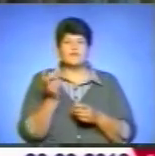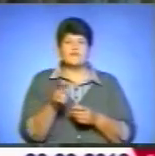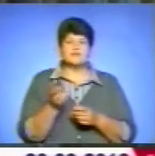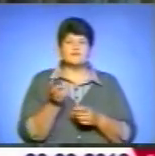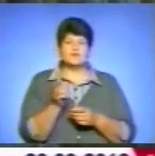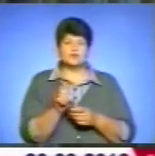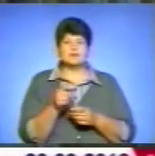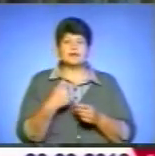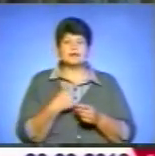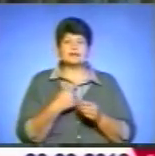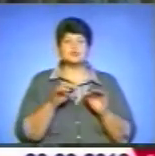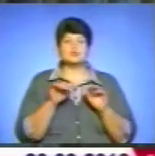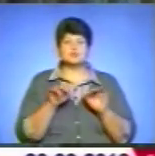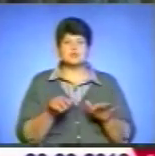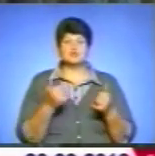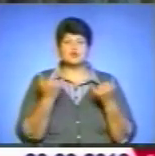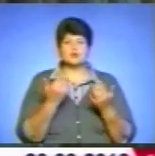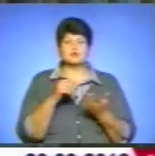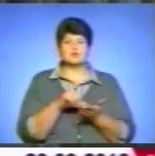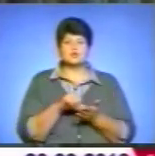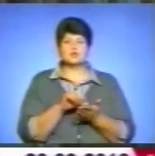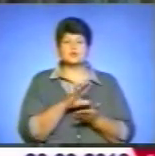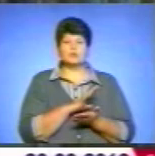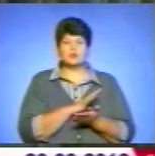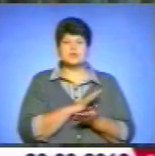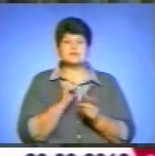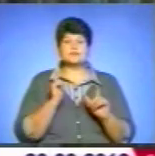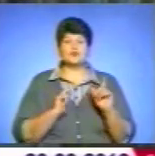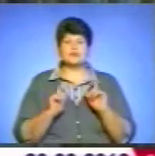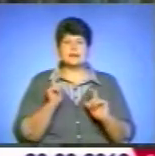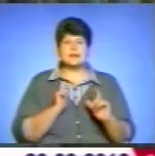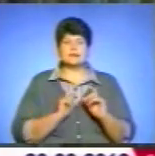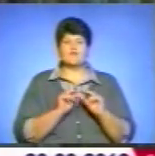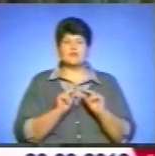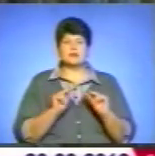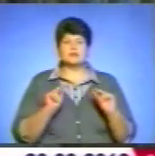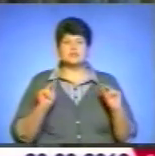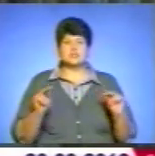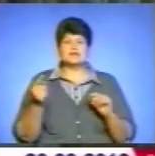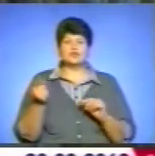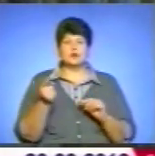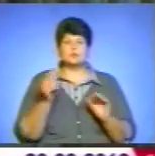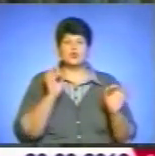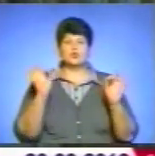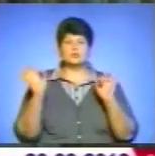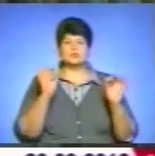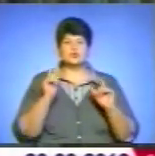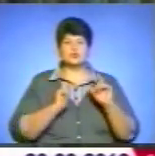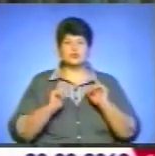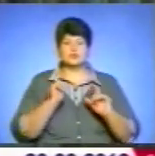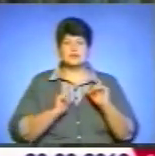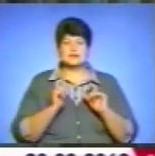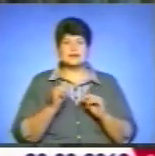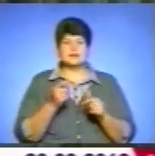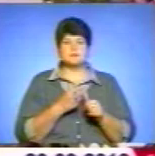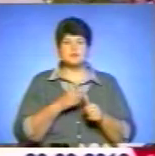так як на нашому західі сьогодні присутні були студенти, а також викладачі тернопільського музучилища імені Соломії